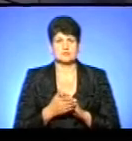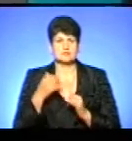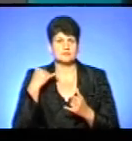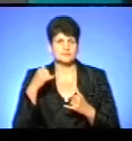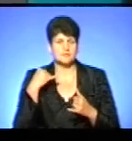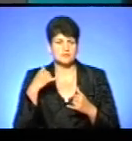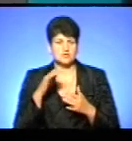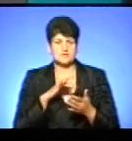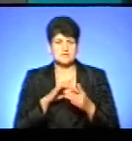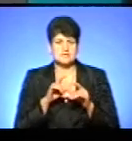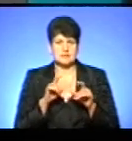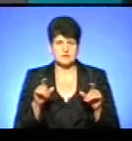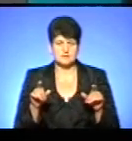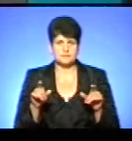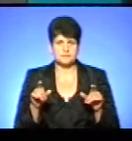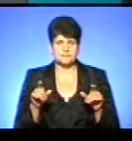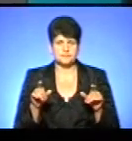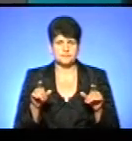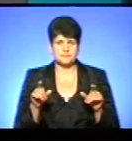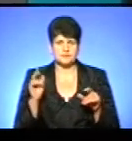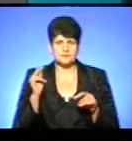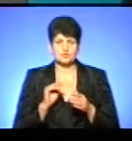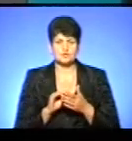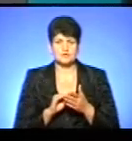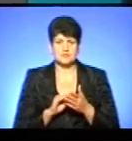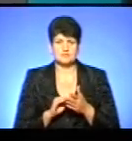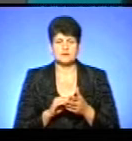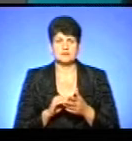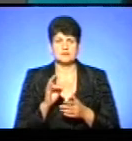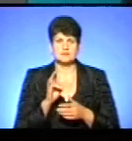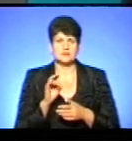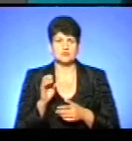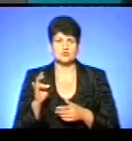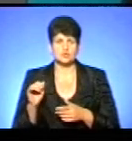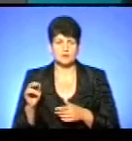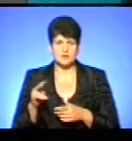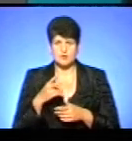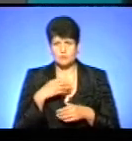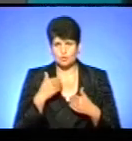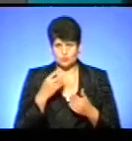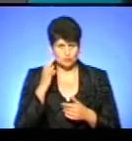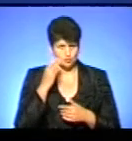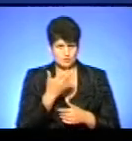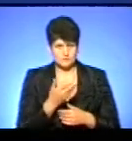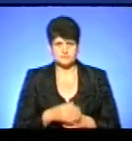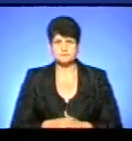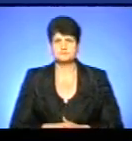екстреної медичної допомоги в Тернополі вивчав журналіст-розслідувач Назарій Надджога. Я пропоную зараз послухати його коментар.